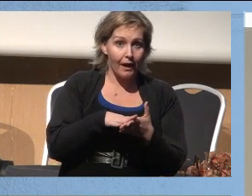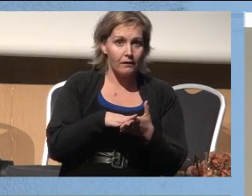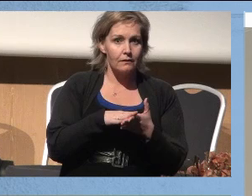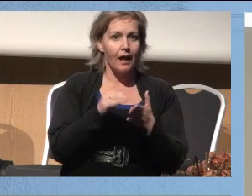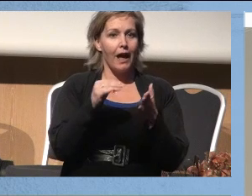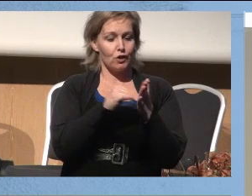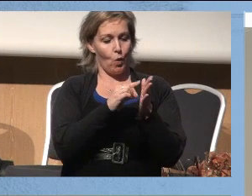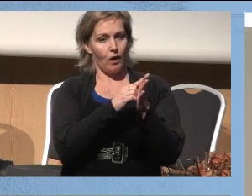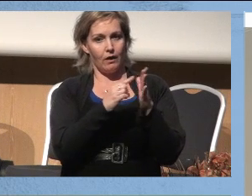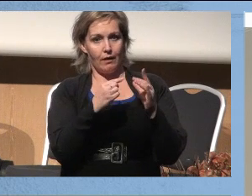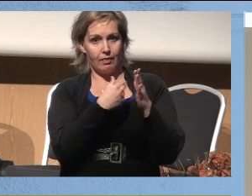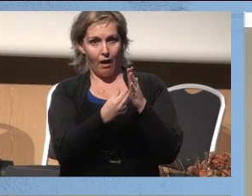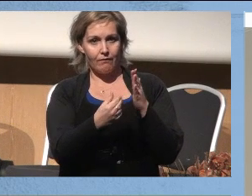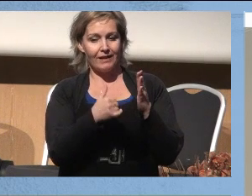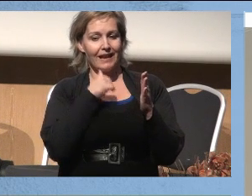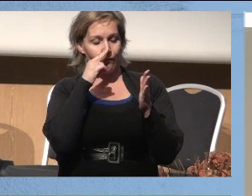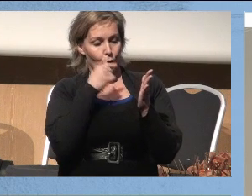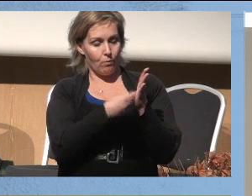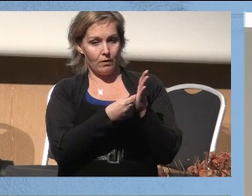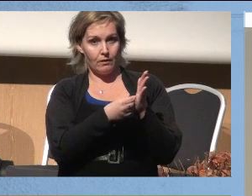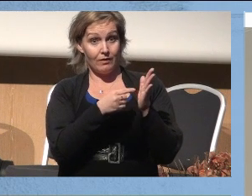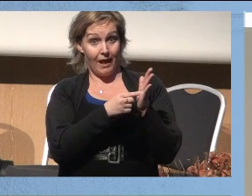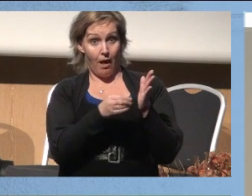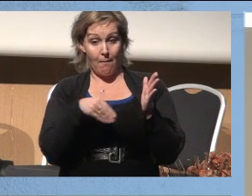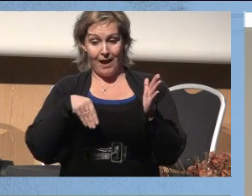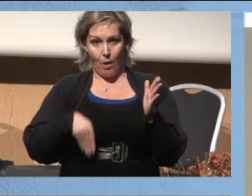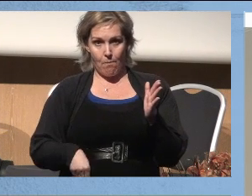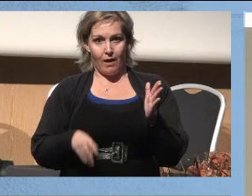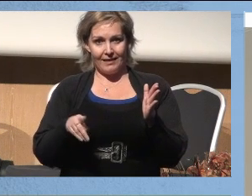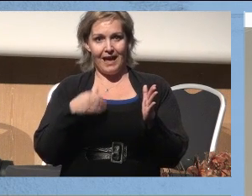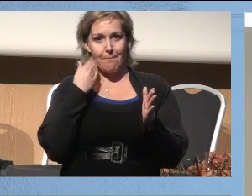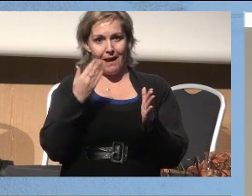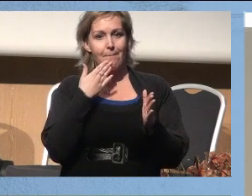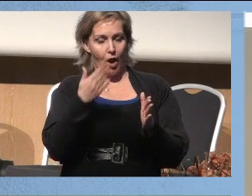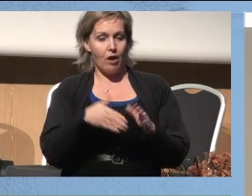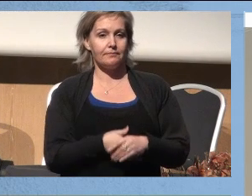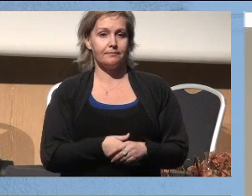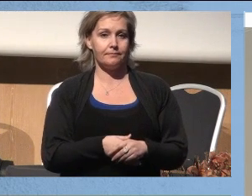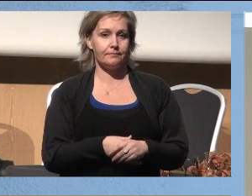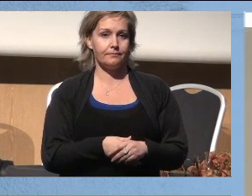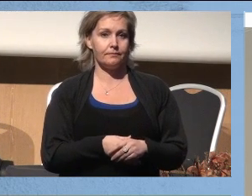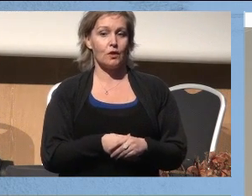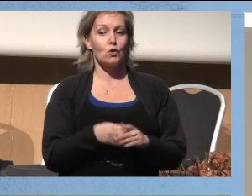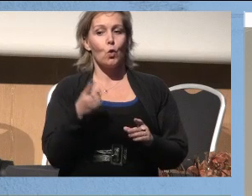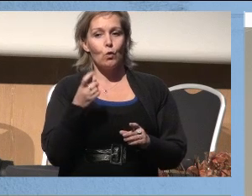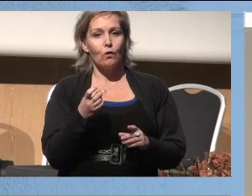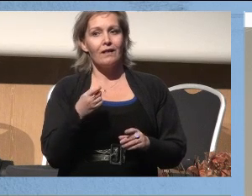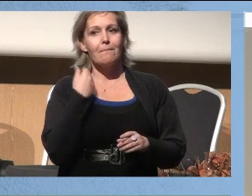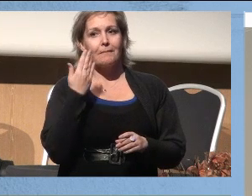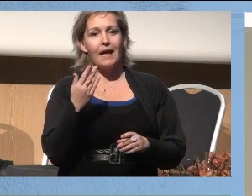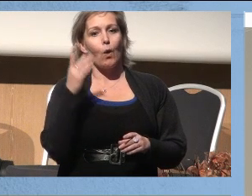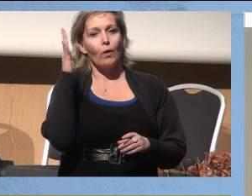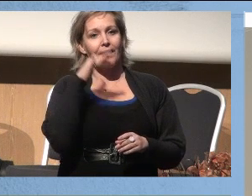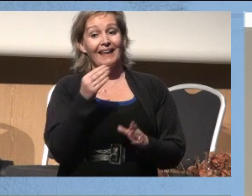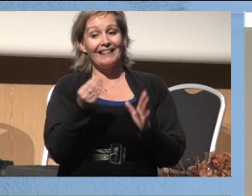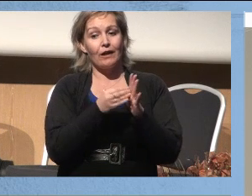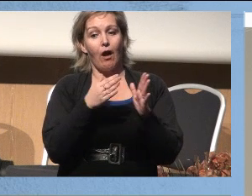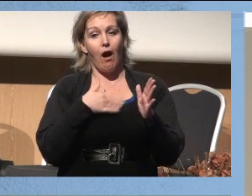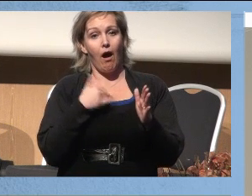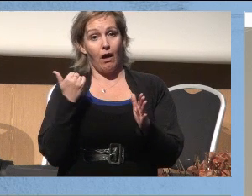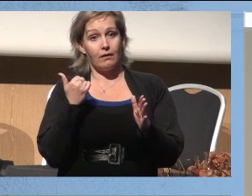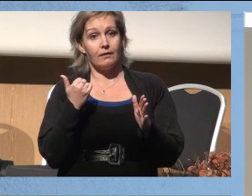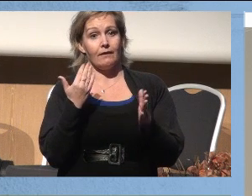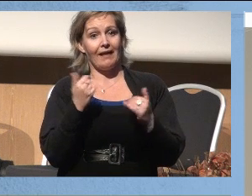her står navnet, og her står telefonnumret. Når den lappen kom i lomma, så ble dette bra. Så utfordringen vår ble jo å tenke, i tillegg til å ta ned